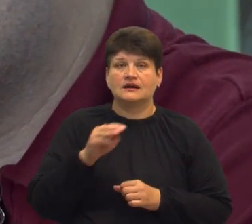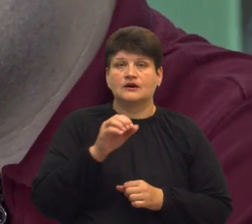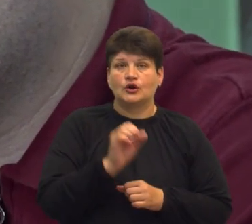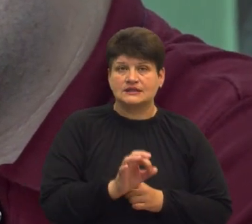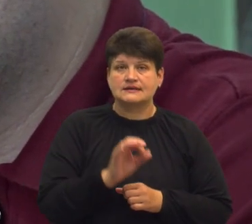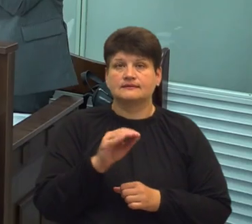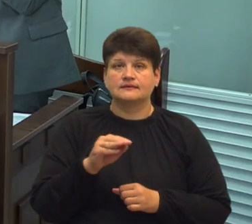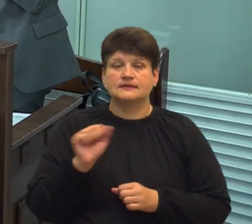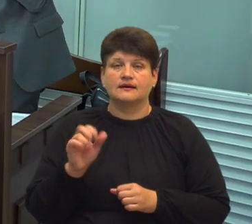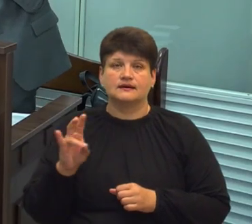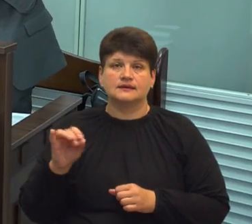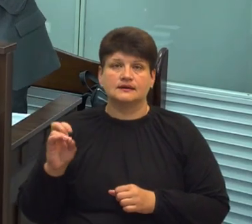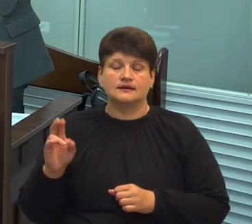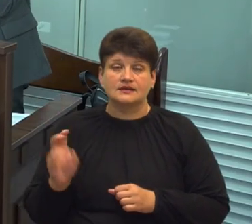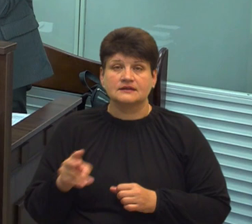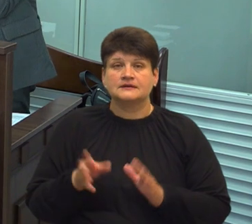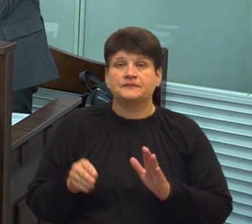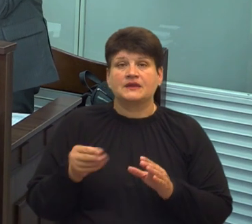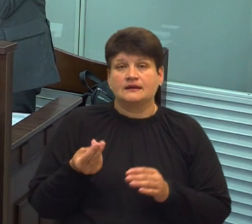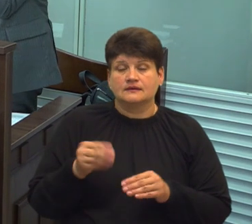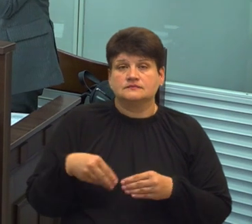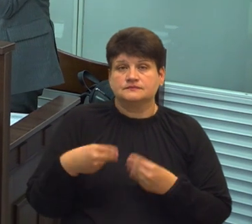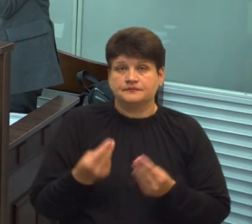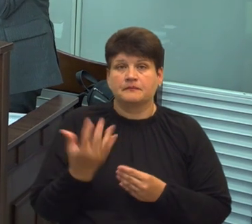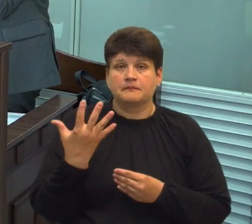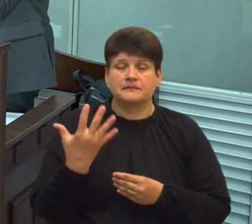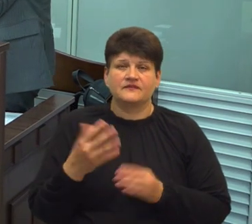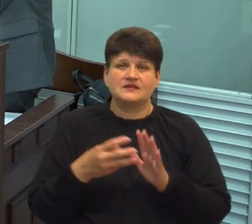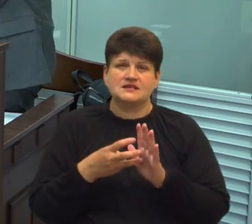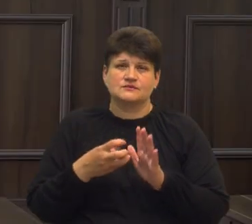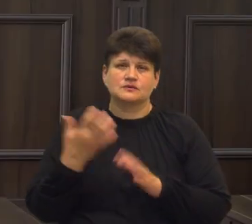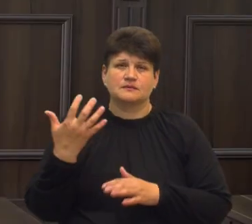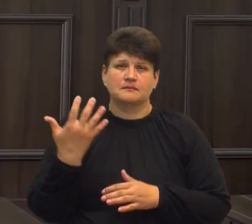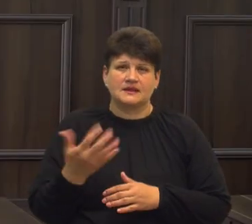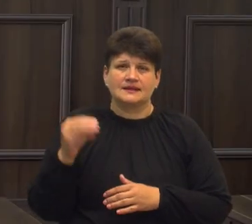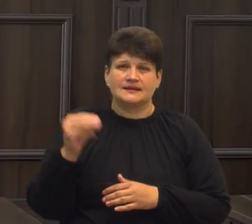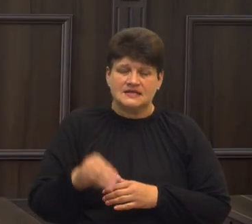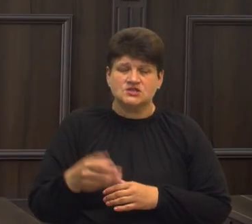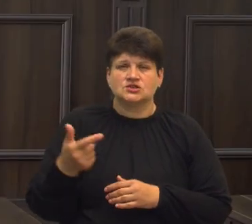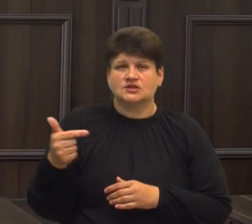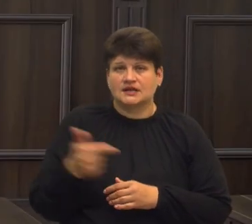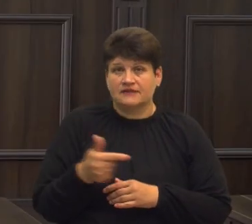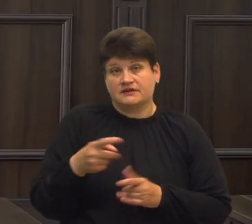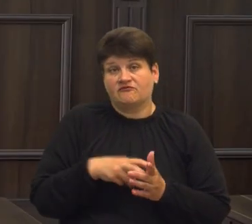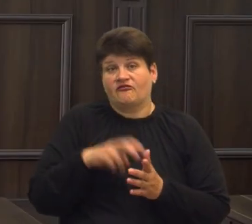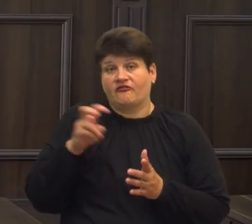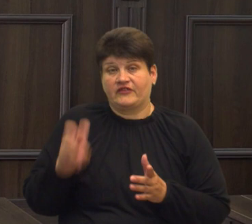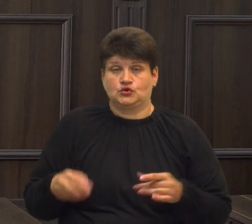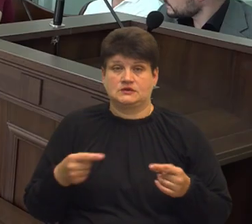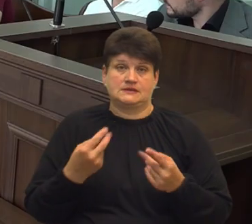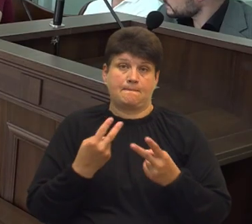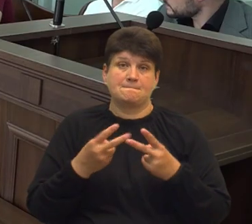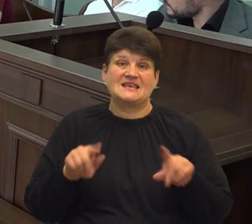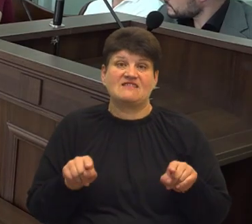Нагадаю, за Михайла Головка внесли заставу 805 тисяч 200 гривень і він вийшов з-під варти. Прокурор спеціалізованої антикорупційної